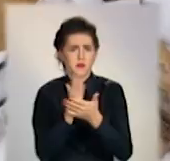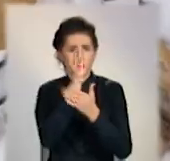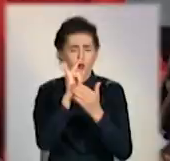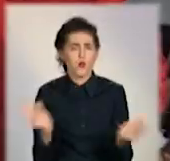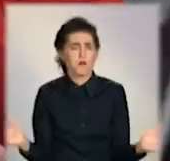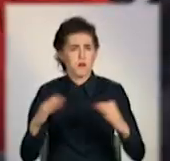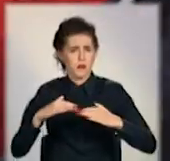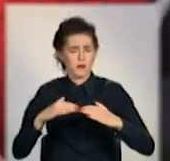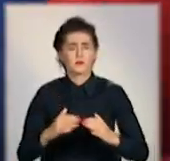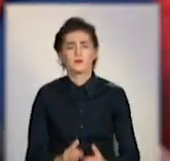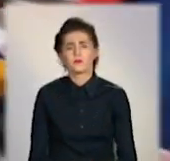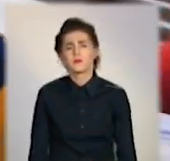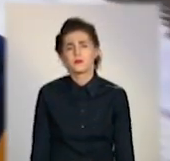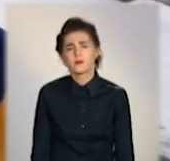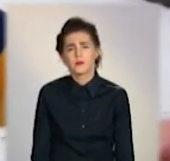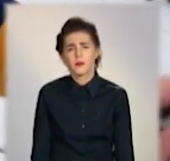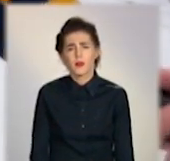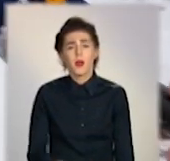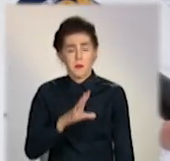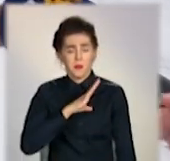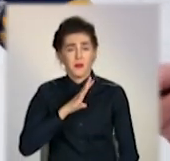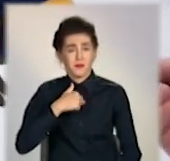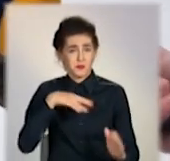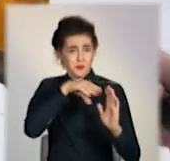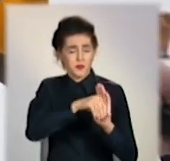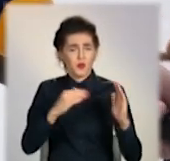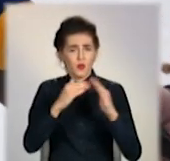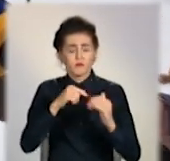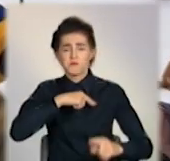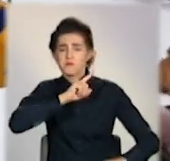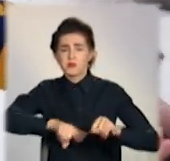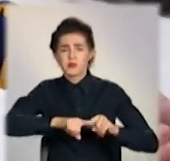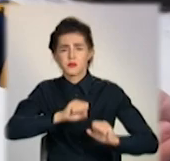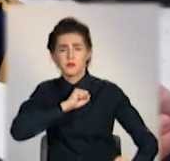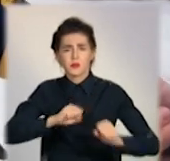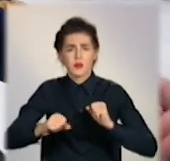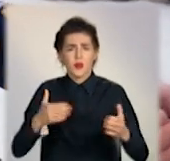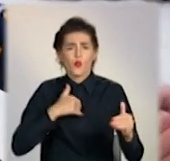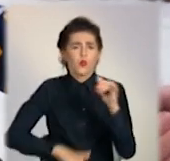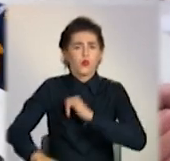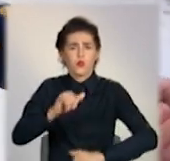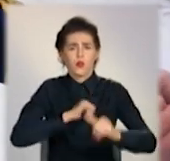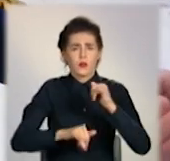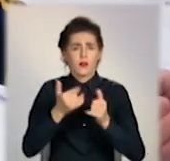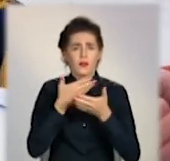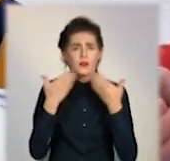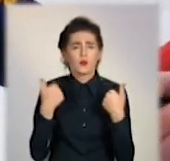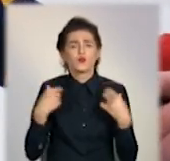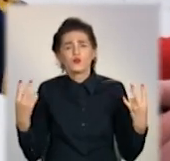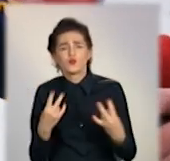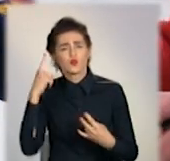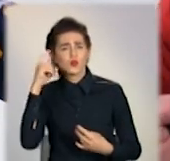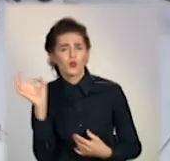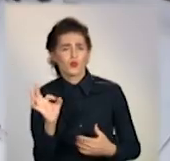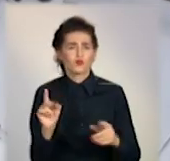впали. Вийшов із хати і на всій вулиці, звідки, навіть ніде сходить в туалет.